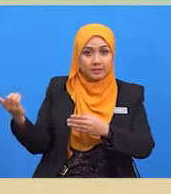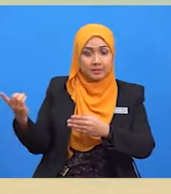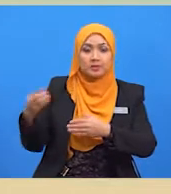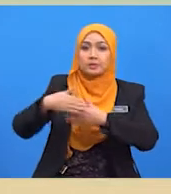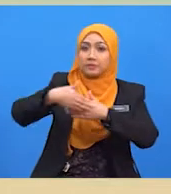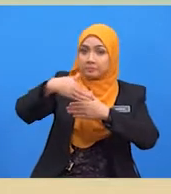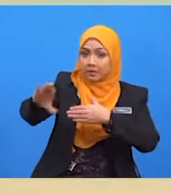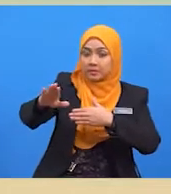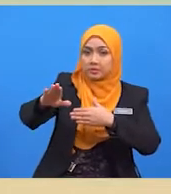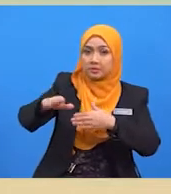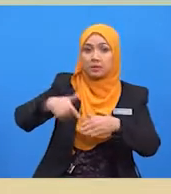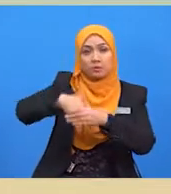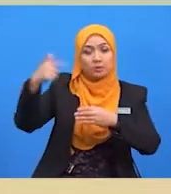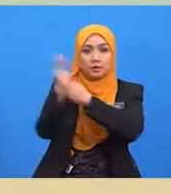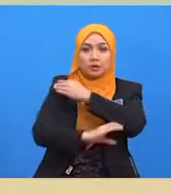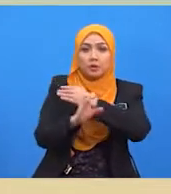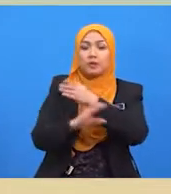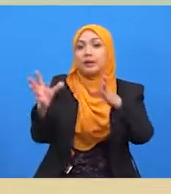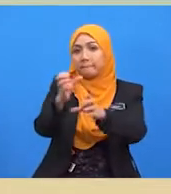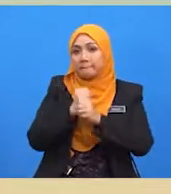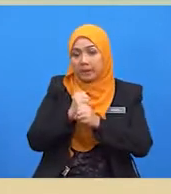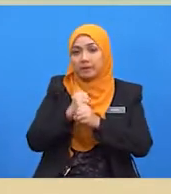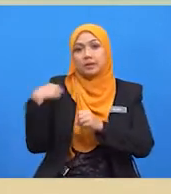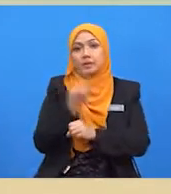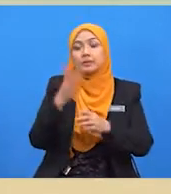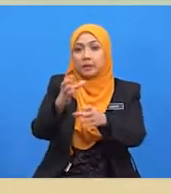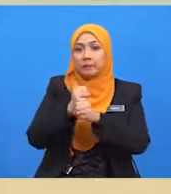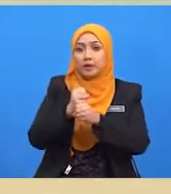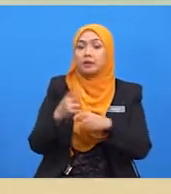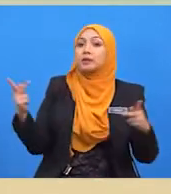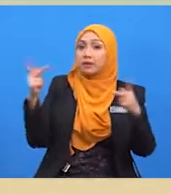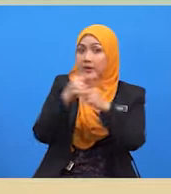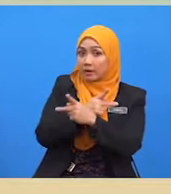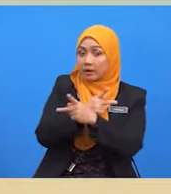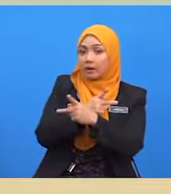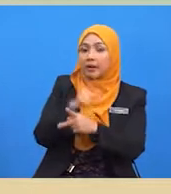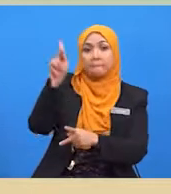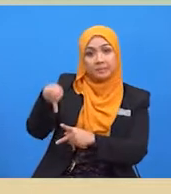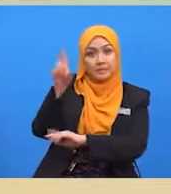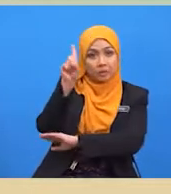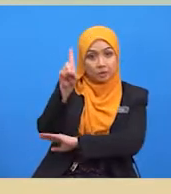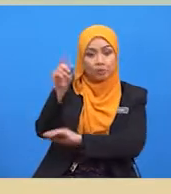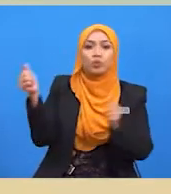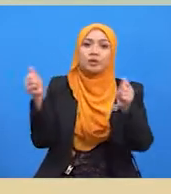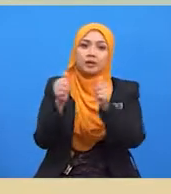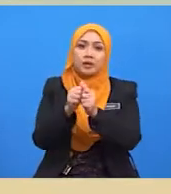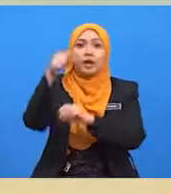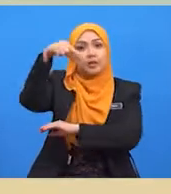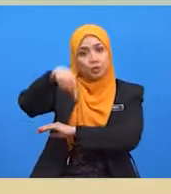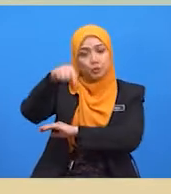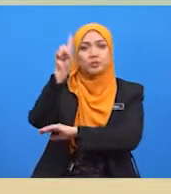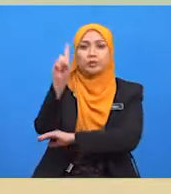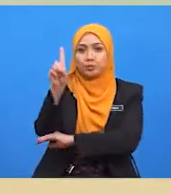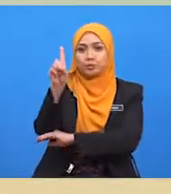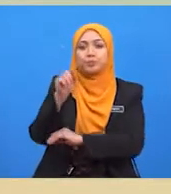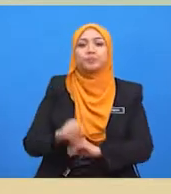mendarapkan P1 dengan Q1. Jumlah hasil pengeluar tempatan